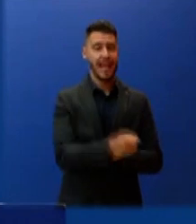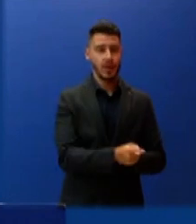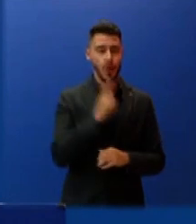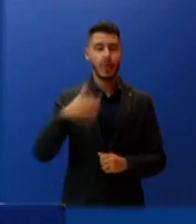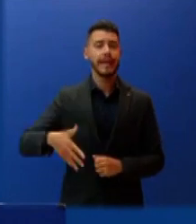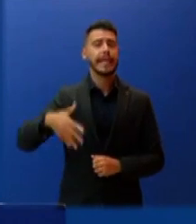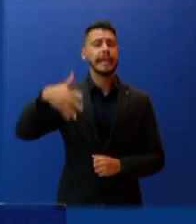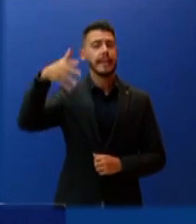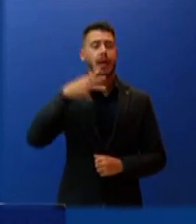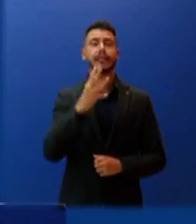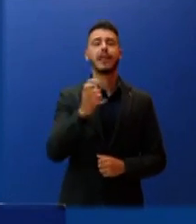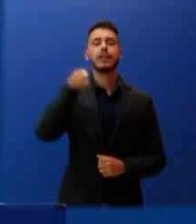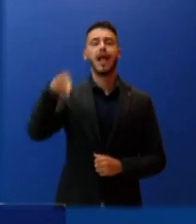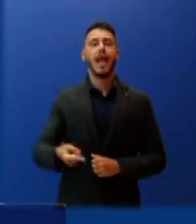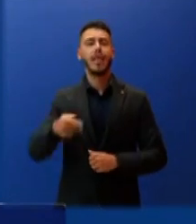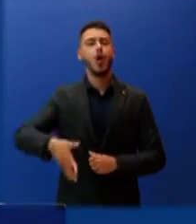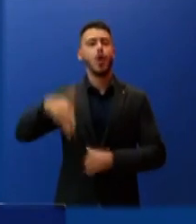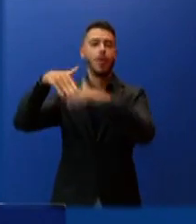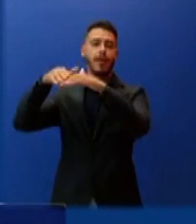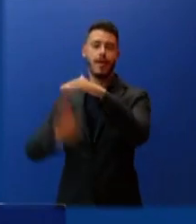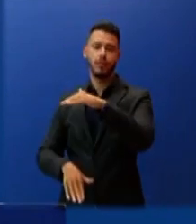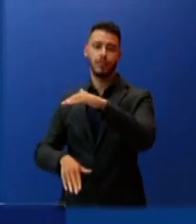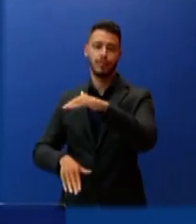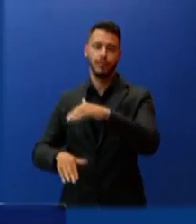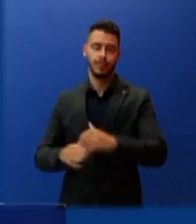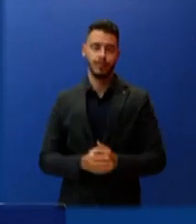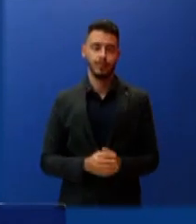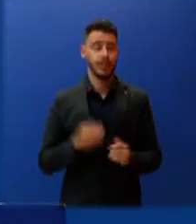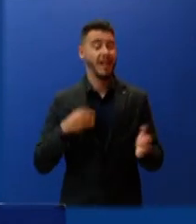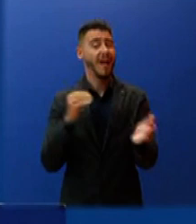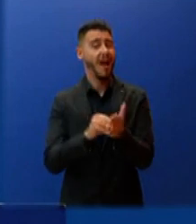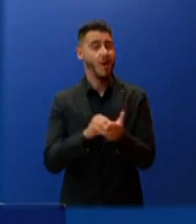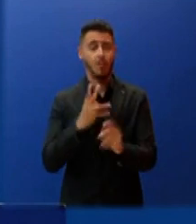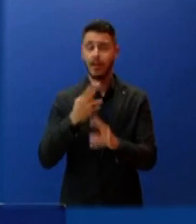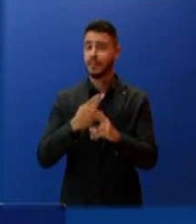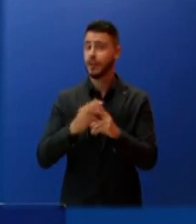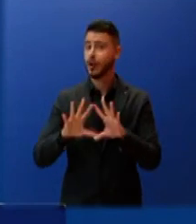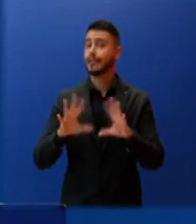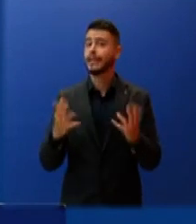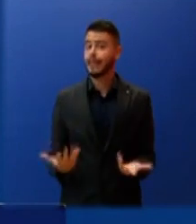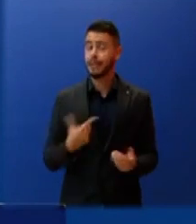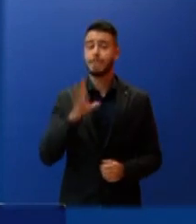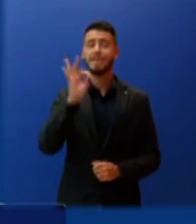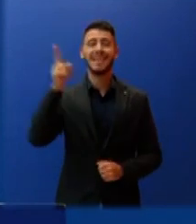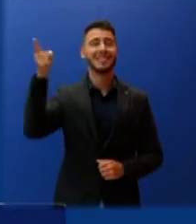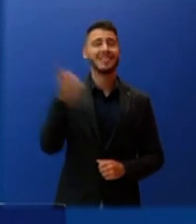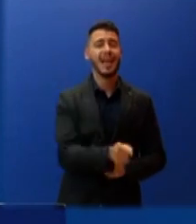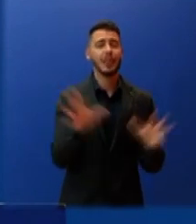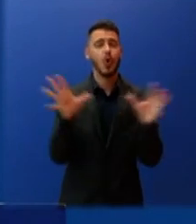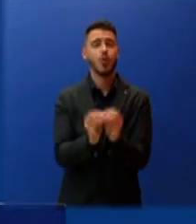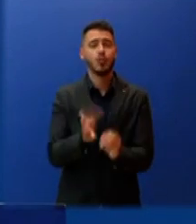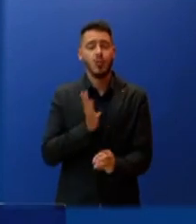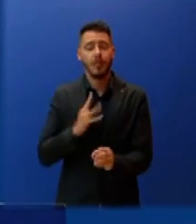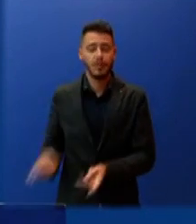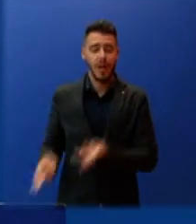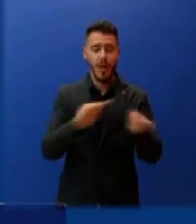Λυκέας μικρότερης των 39 ετών. Χαρακτηριστικό επίσης είναι το γεγονός ότι ένας στους δύο νοσηλευόμενους είναι κάτω των 54